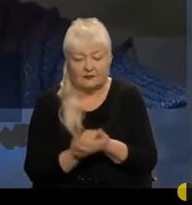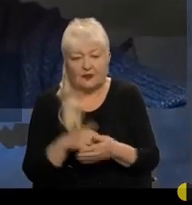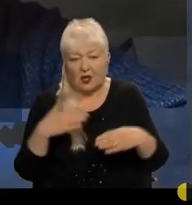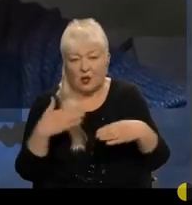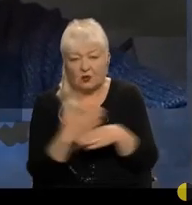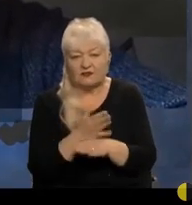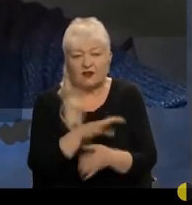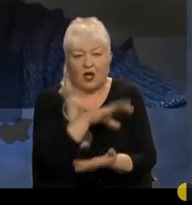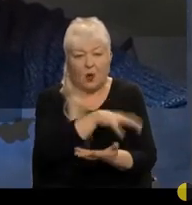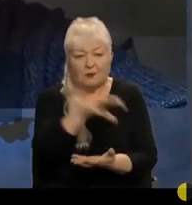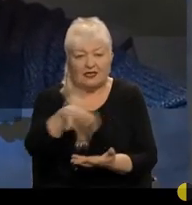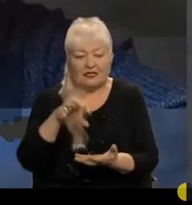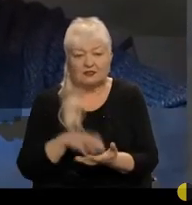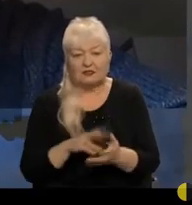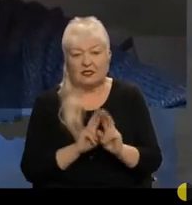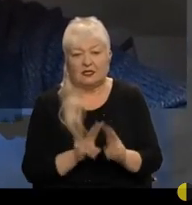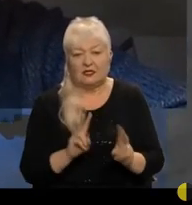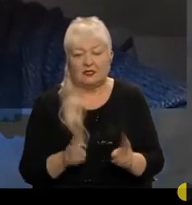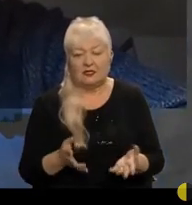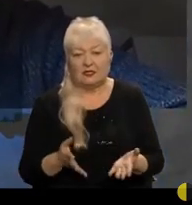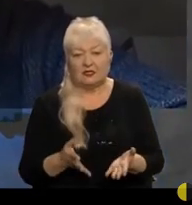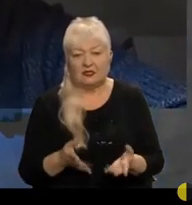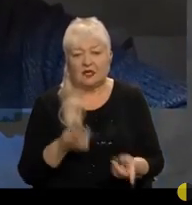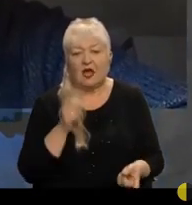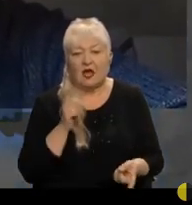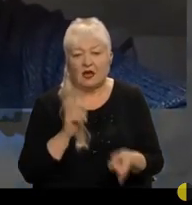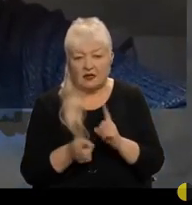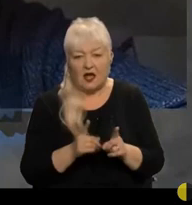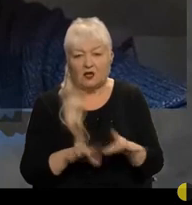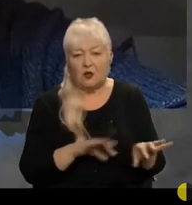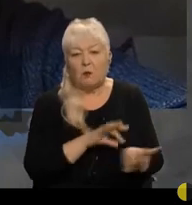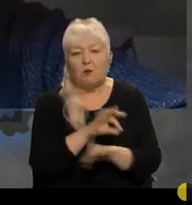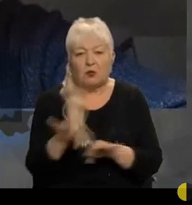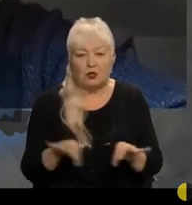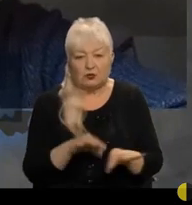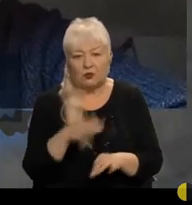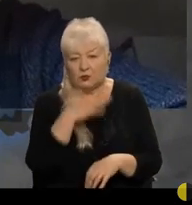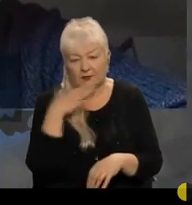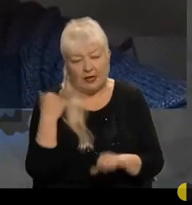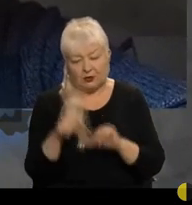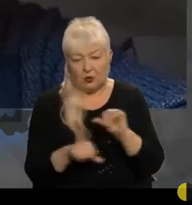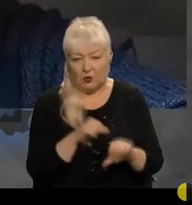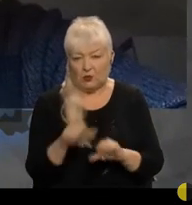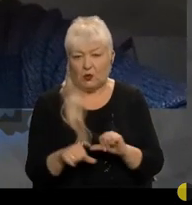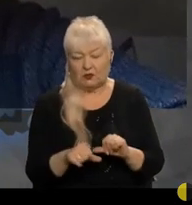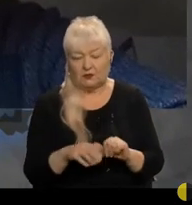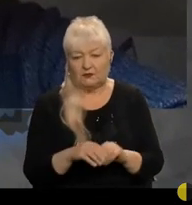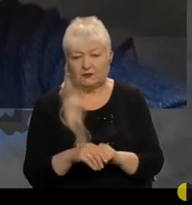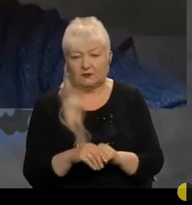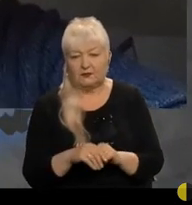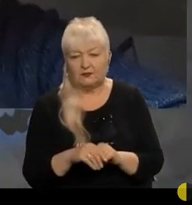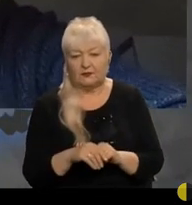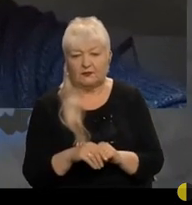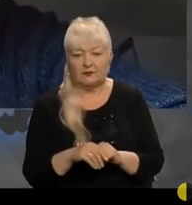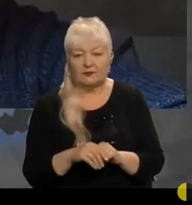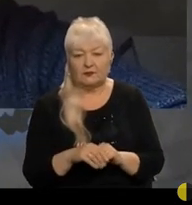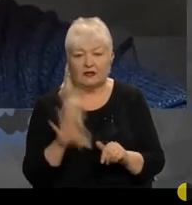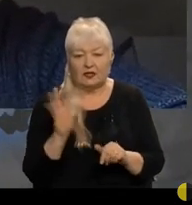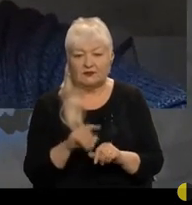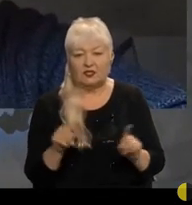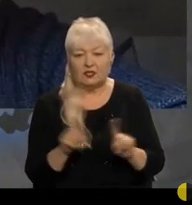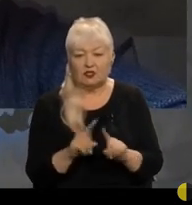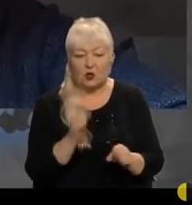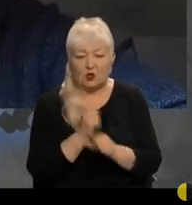об'єкти, які реально проєктуються навіть роками. Тому ще попереду це